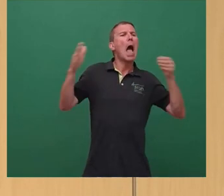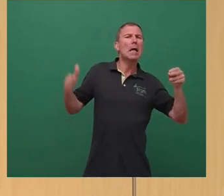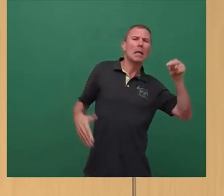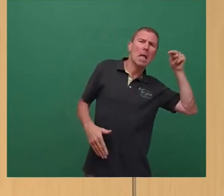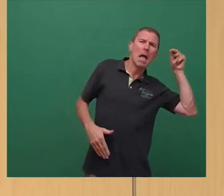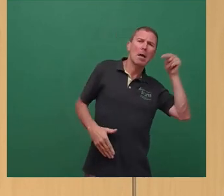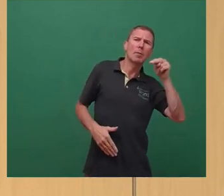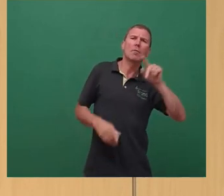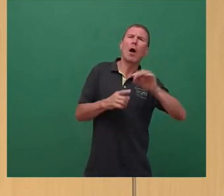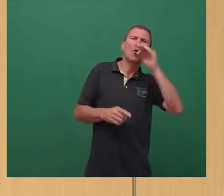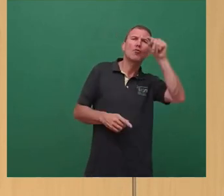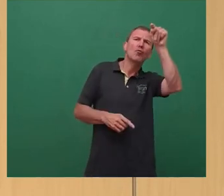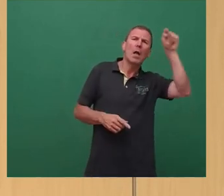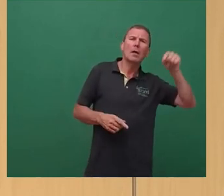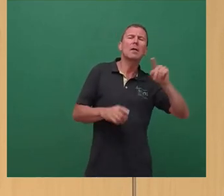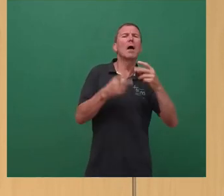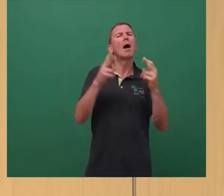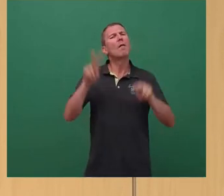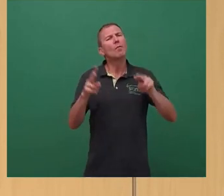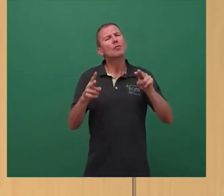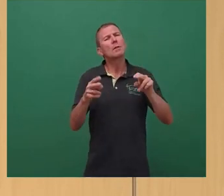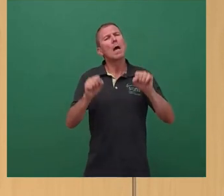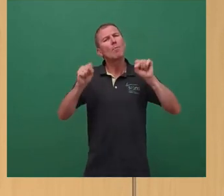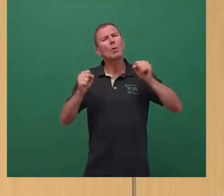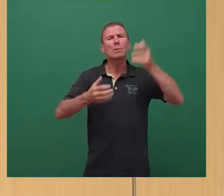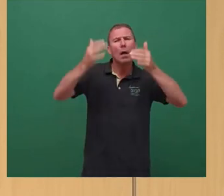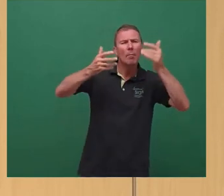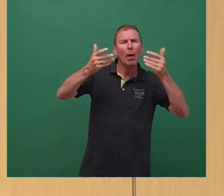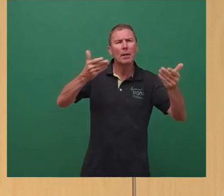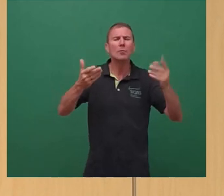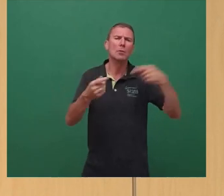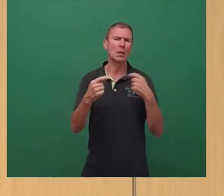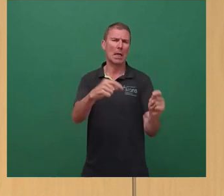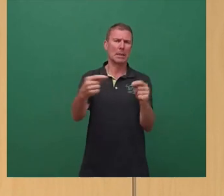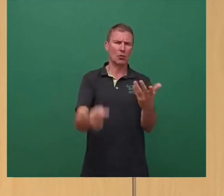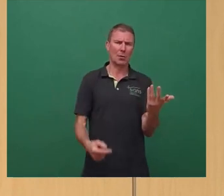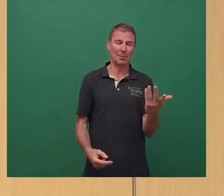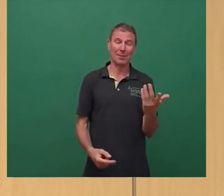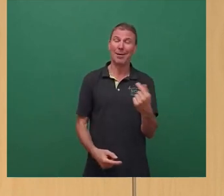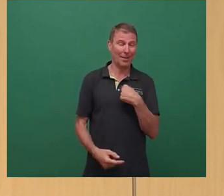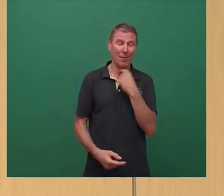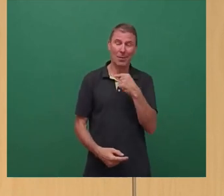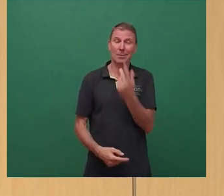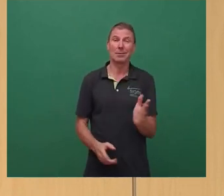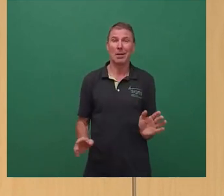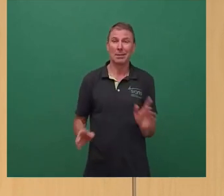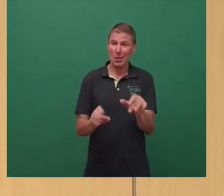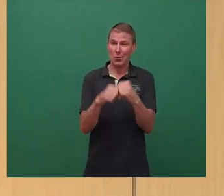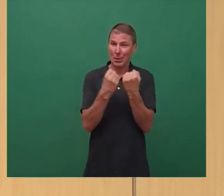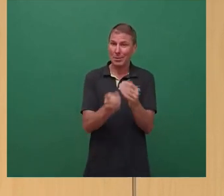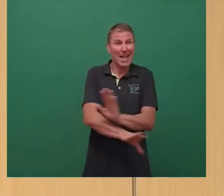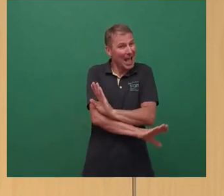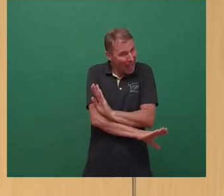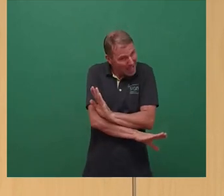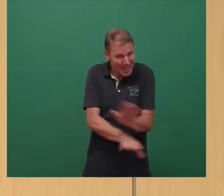verschiedene Optionen zu rechnen und als Diskussionsgrundlage zusammenzustellen. Ich würde sogar gegenteilig sagen, wenn man in so einer Situation nicht reagiert,